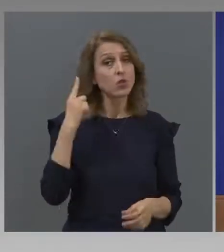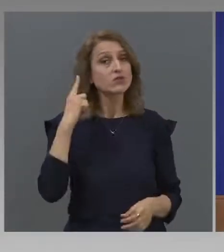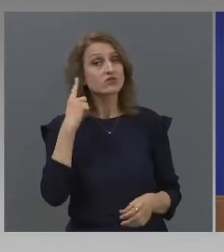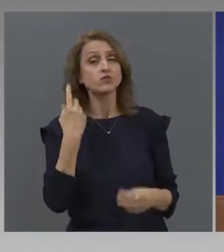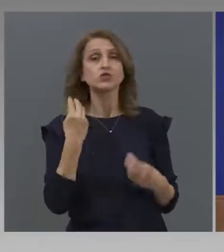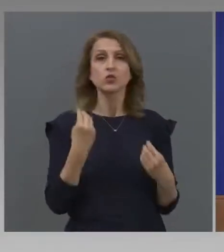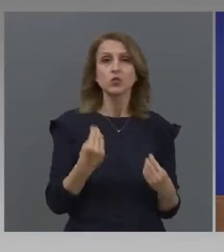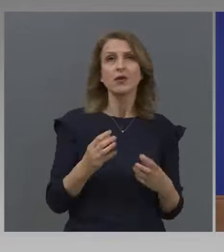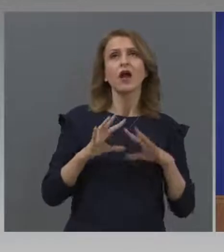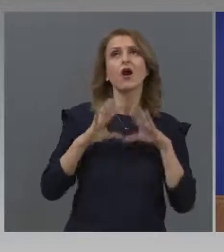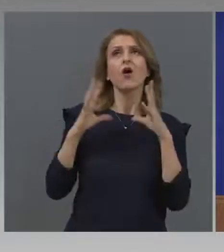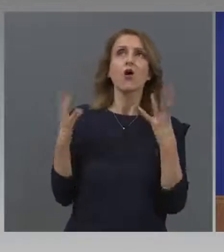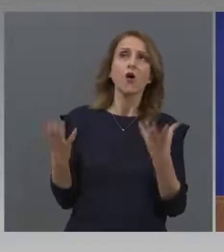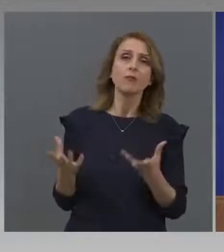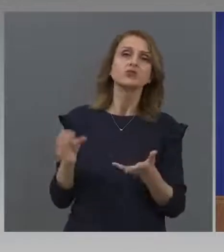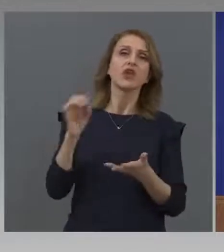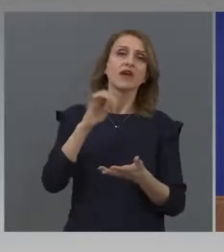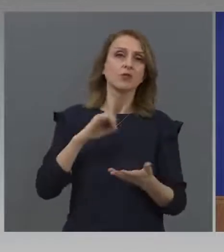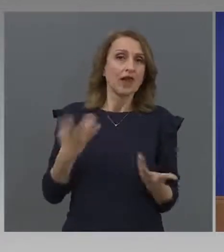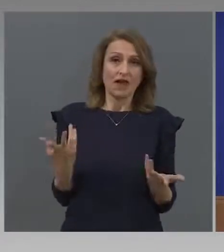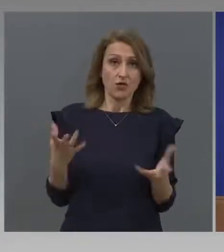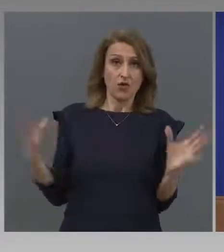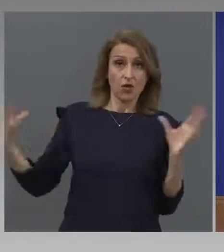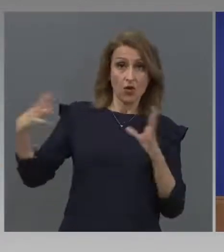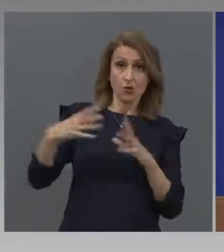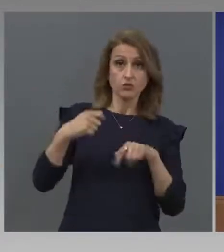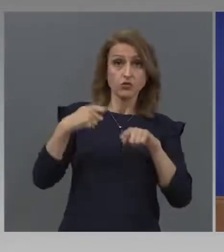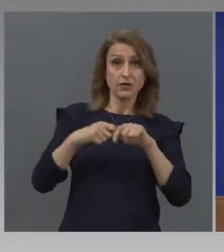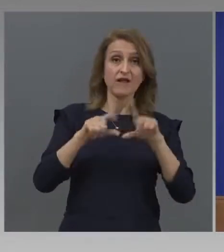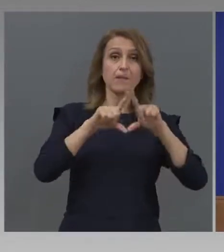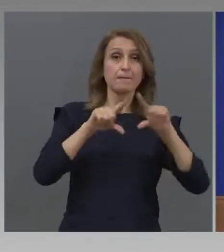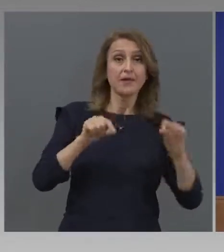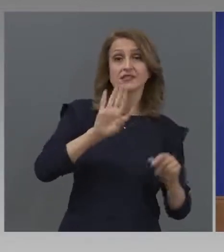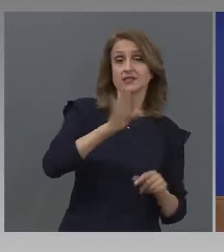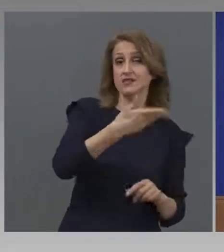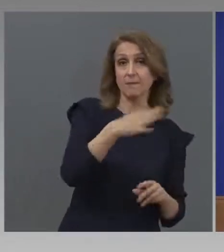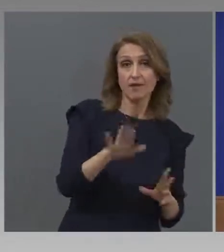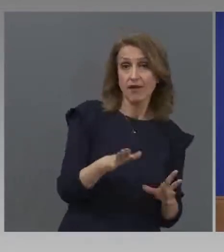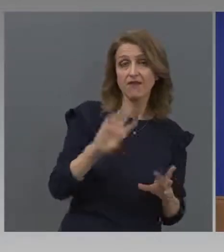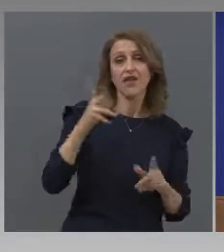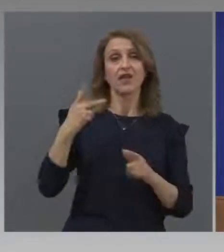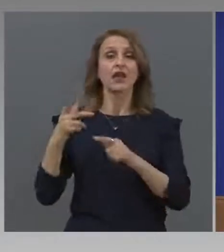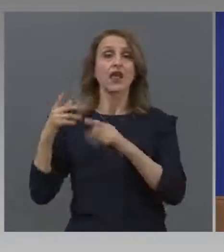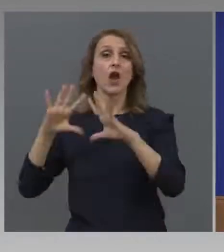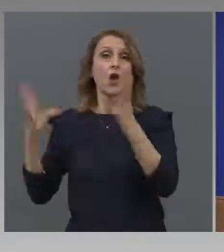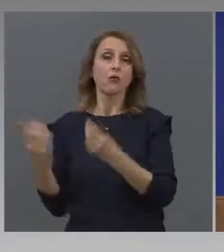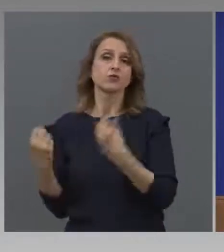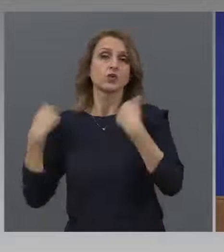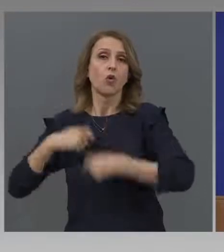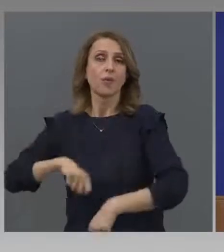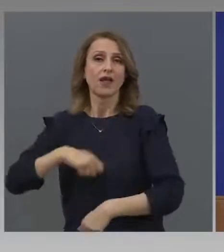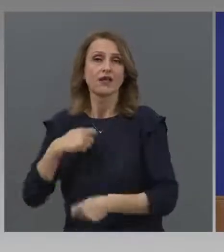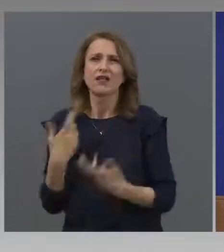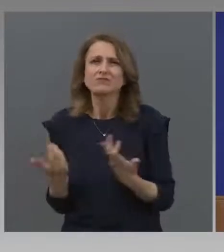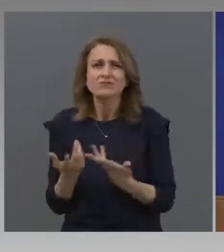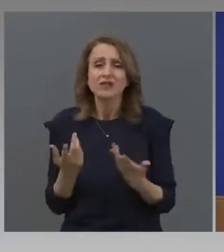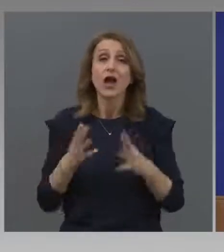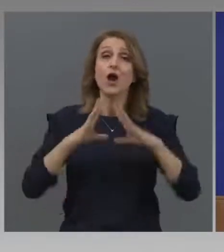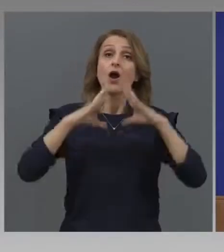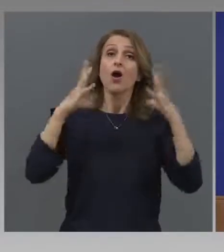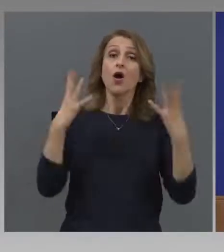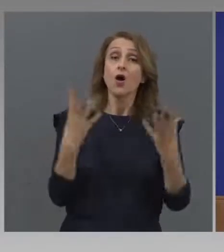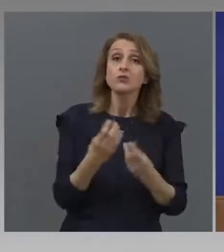Общо европейски. Какво ще правим? Общо Мерседес и БМВ-та или общо облекла? Общо европейски отговор значи друго.